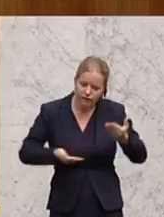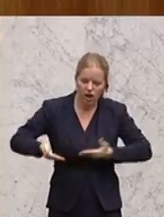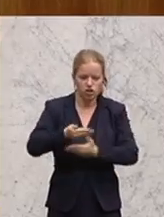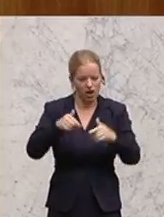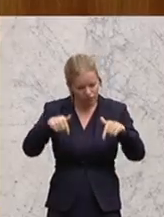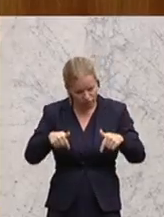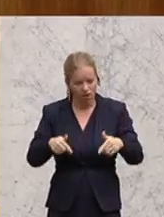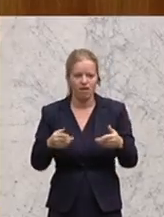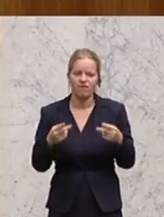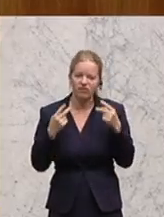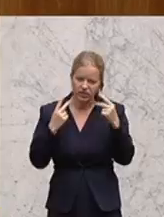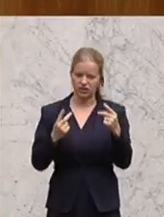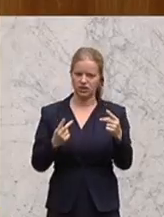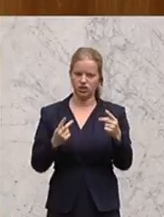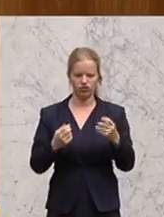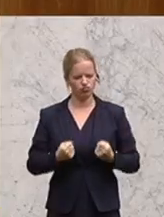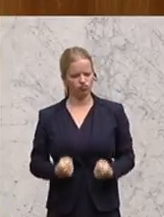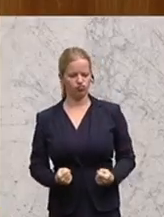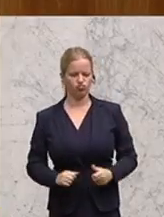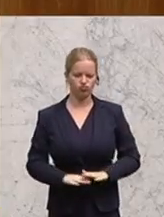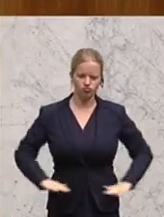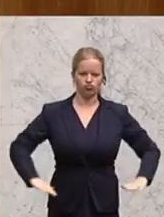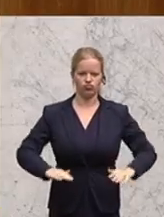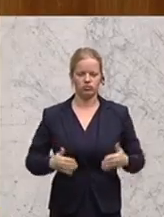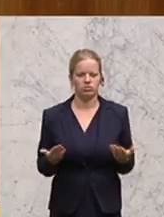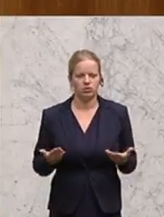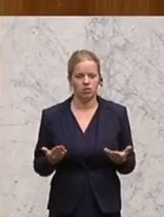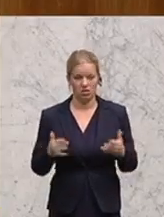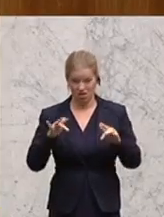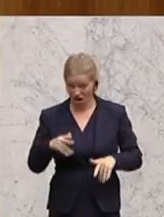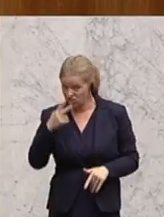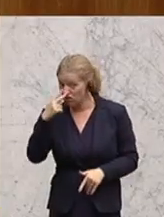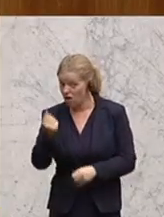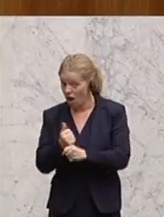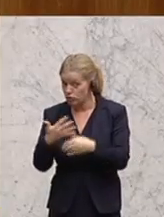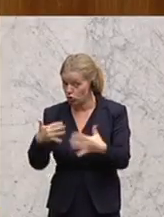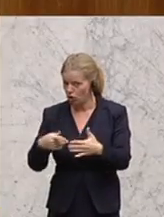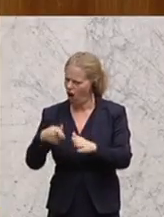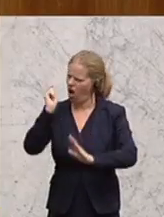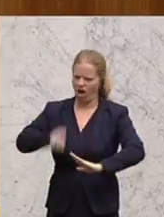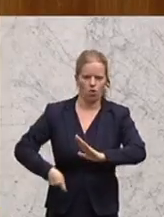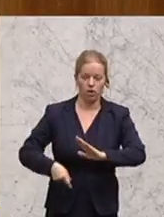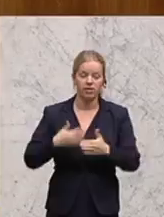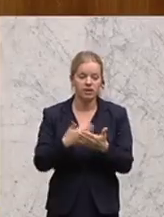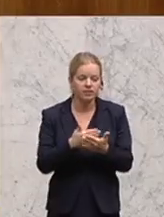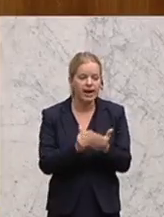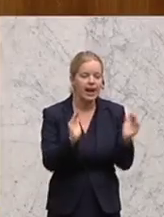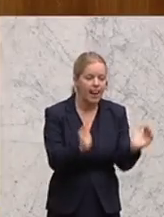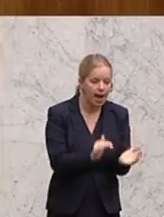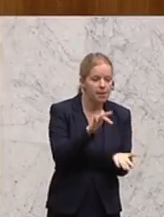und in Anbetracht der derzeitigen Rekordarbeitslosigkeit ist eine Entlastung der kleinen und Mittelbetriebe,